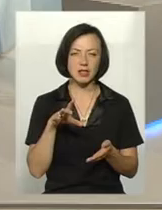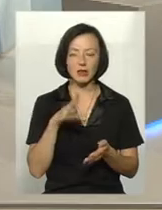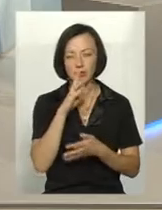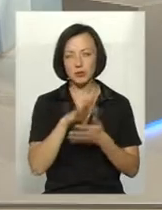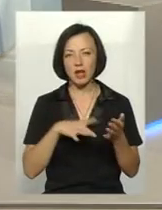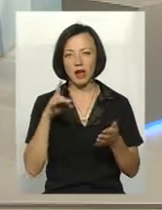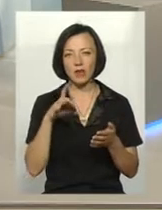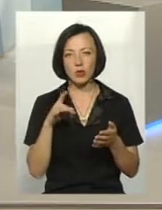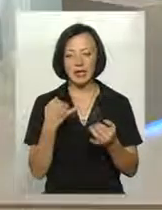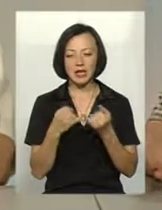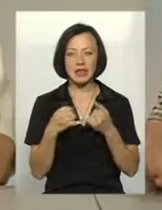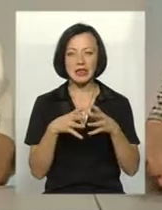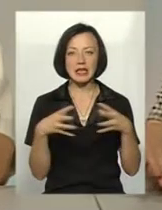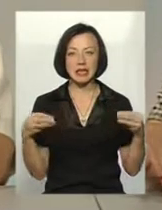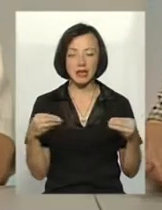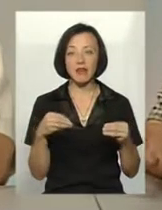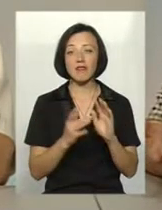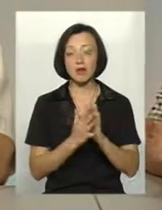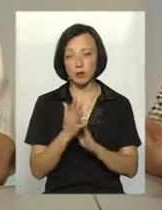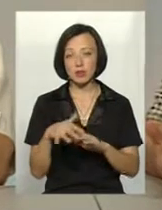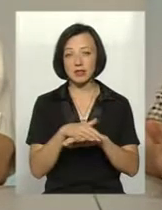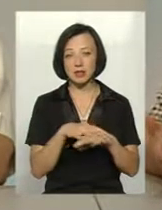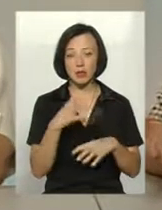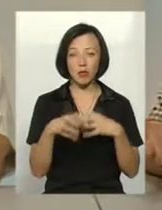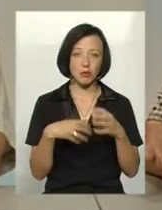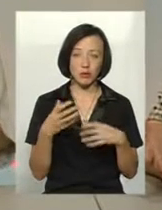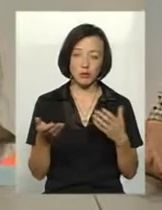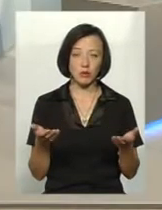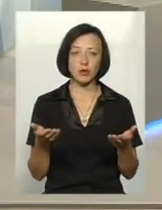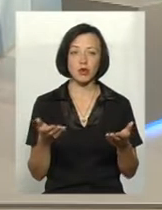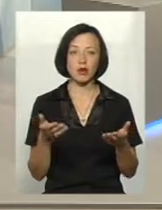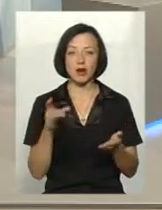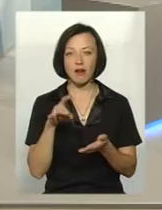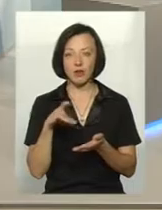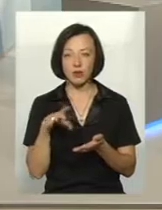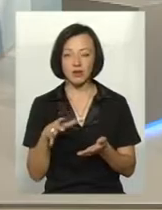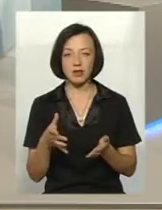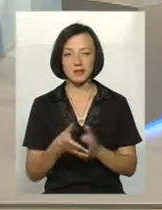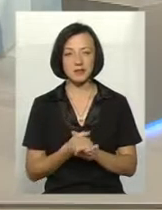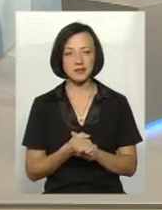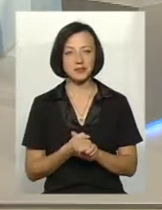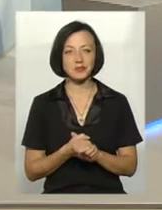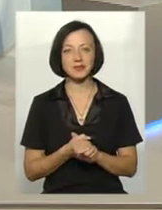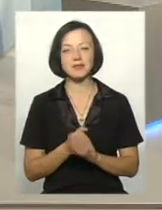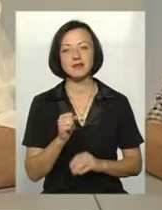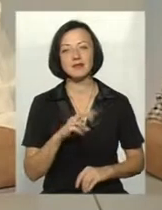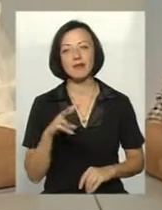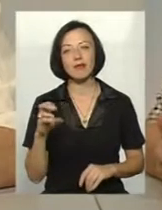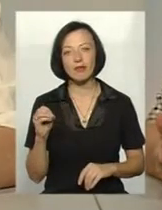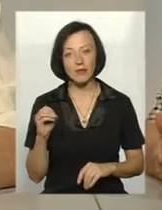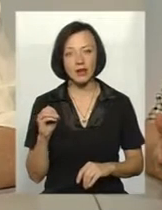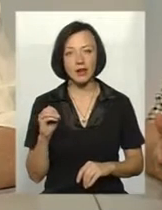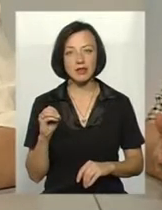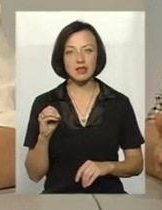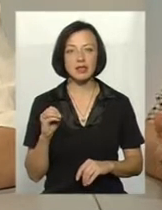вирощують вирощують населення вирощують кавуни і кавуни але разом з тим під